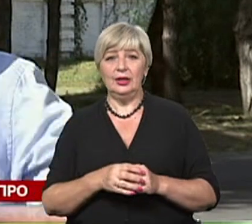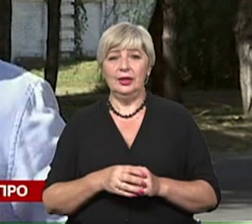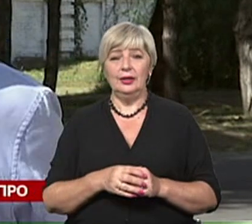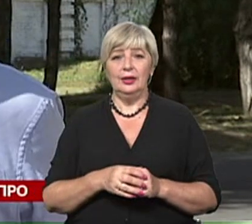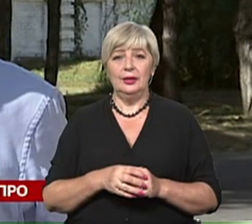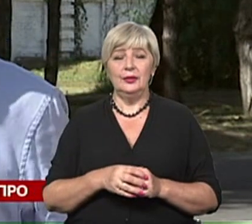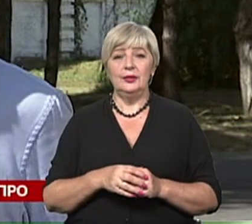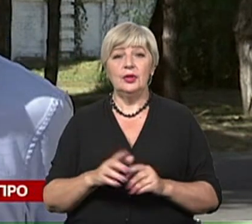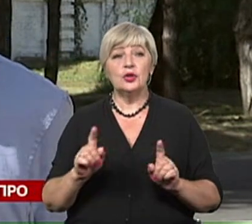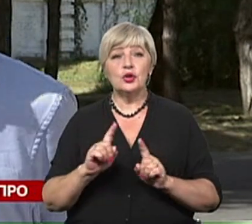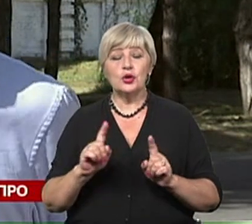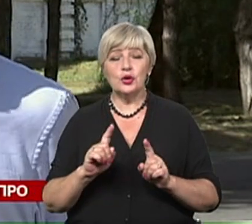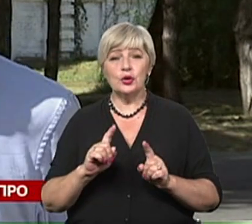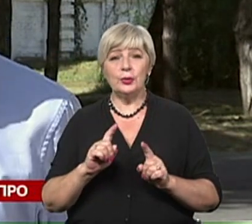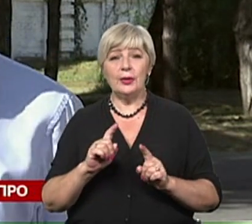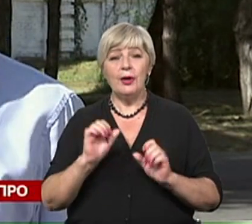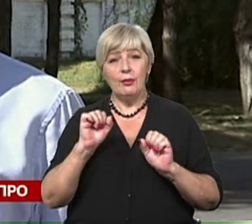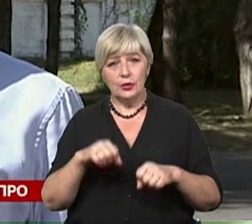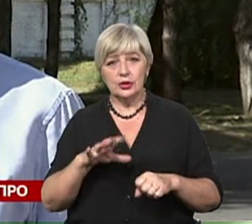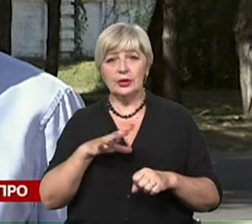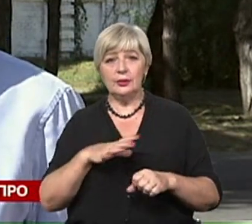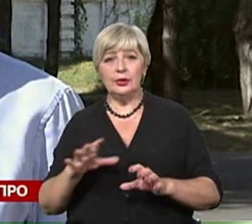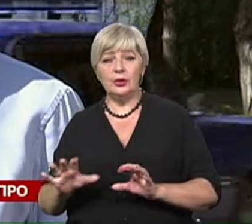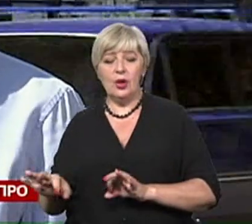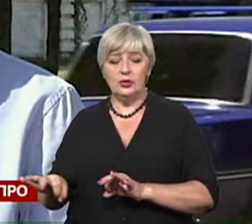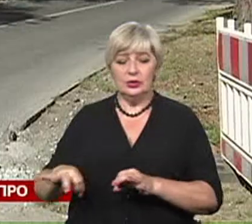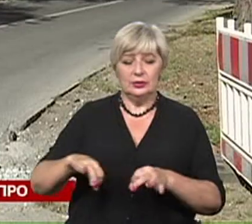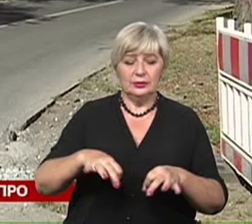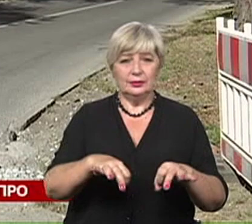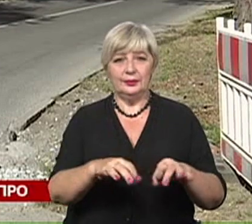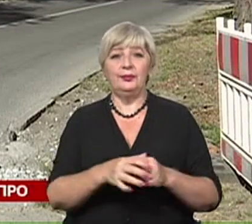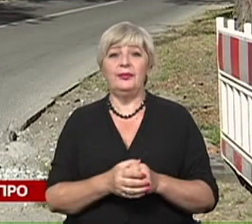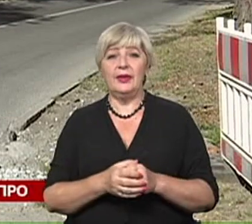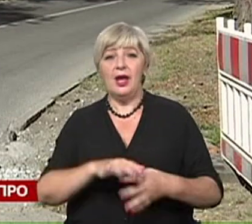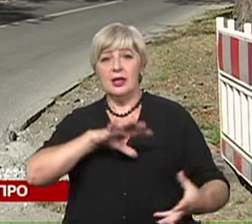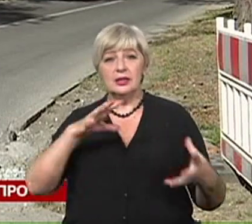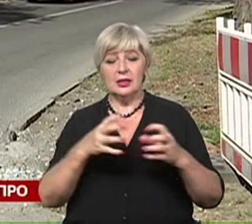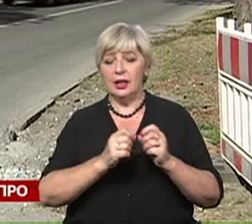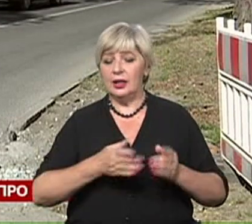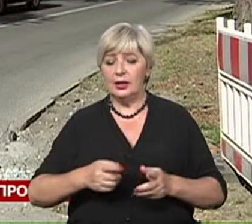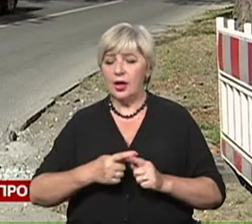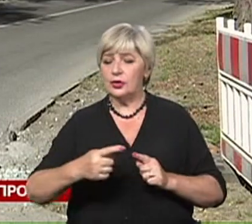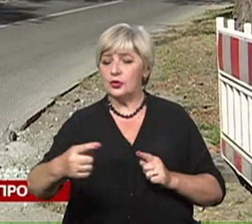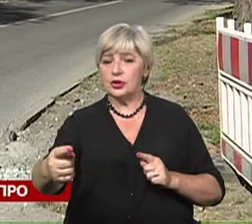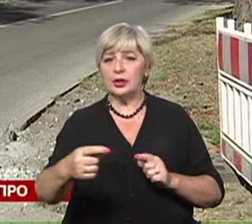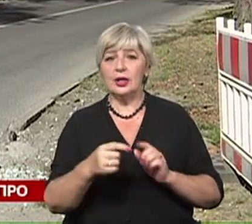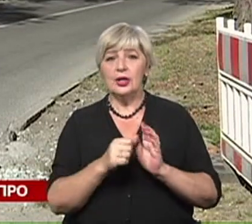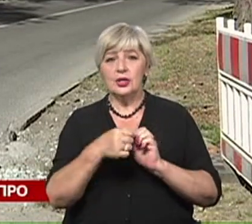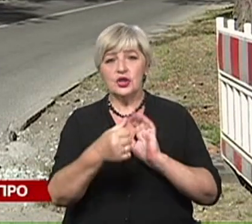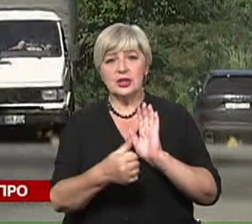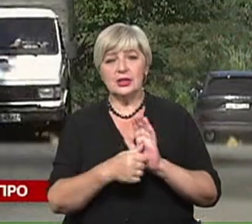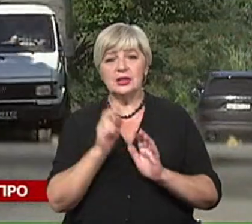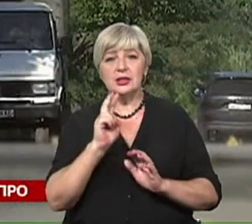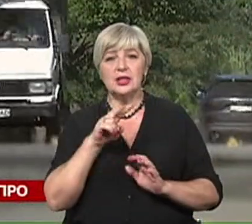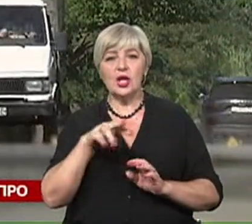трошечки нахиляється для того, щоб можна було під'їхати в притул до бордюру. Загальна довжина рейсу 16 кілометрів. Сім із них